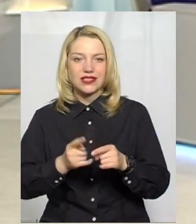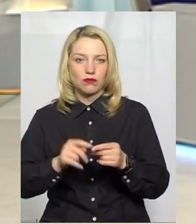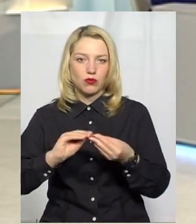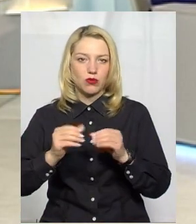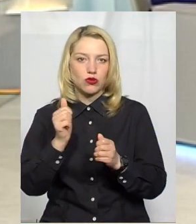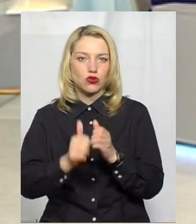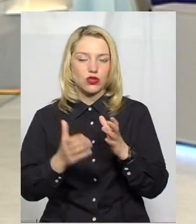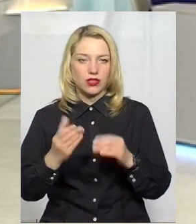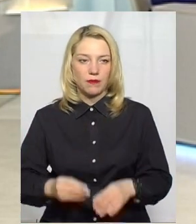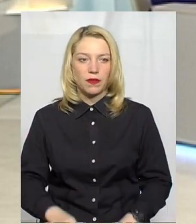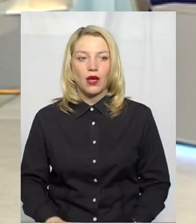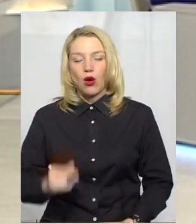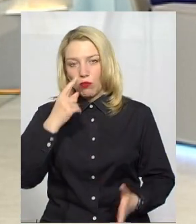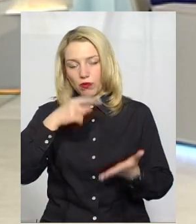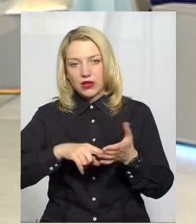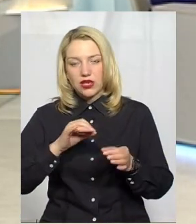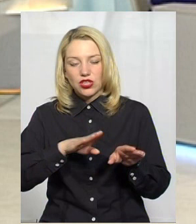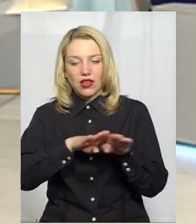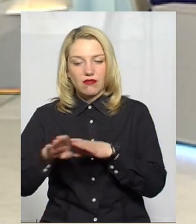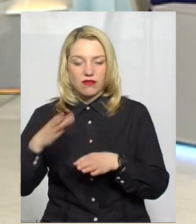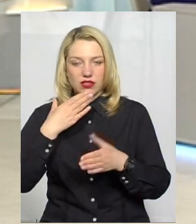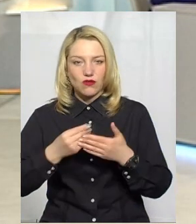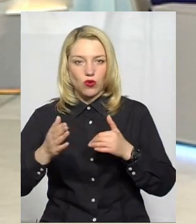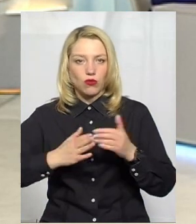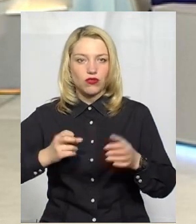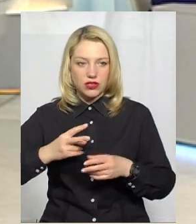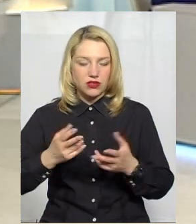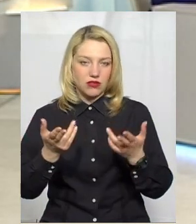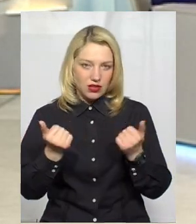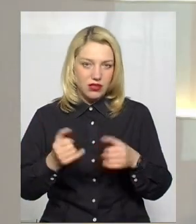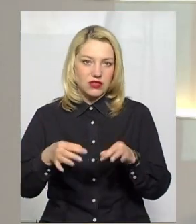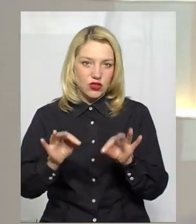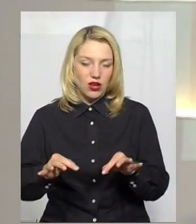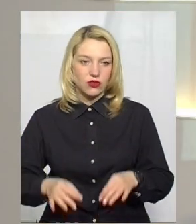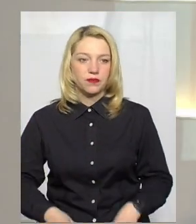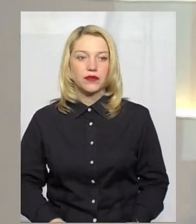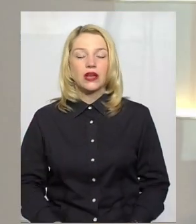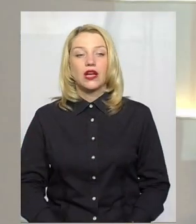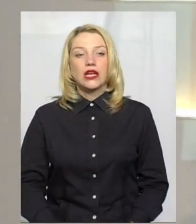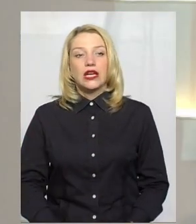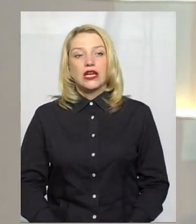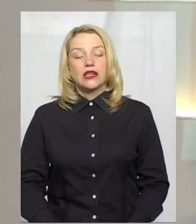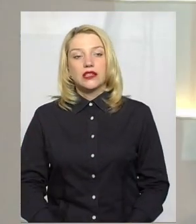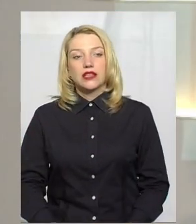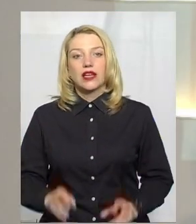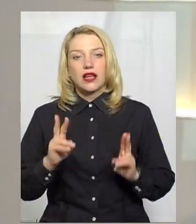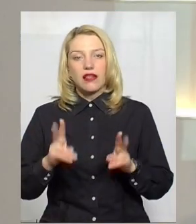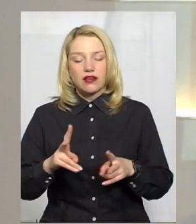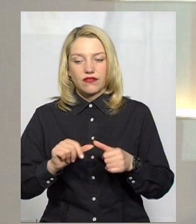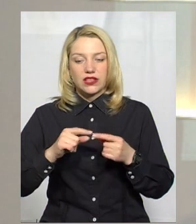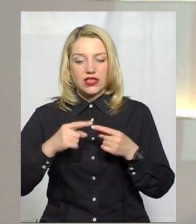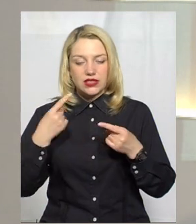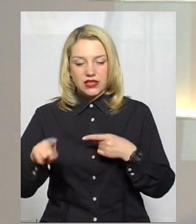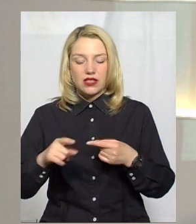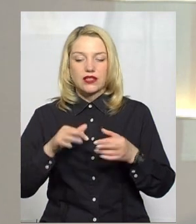покладаючись, напевно, на рівень свого по своїй професійності. Як відрізняється процес дистанційного